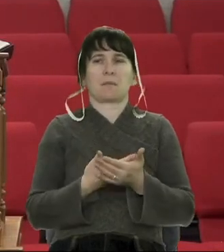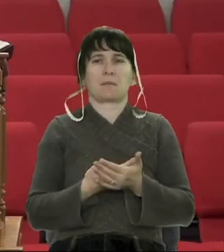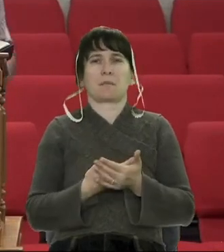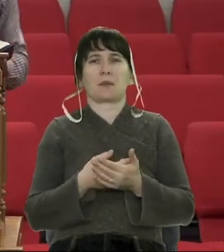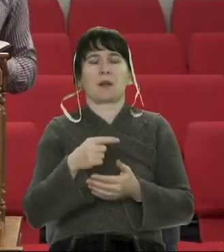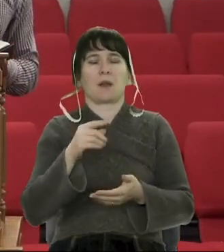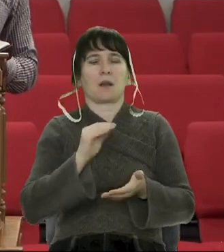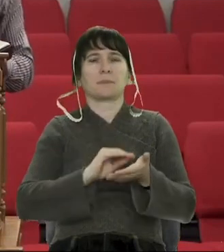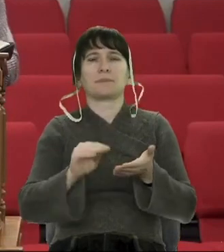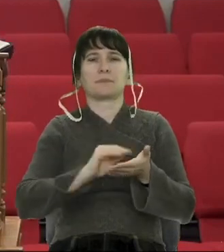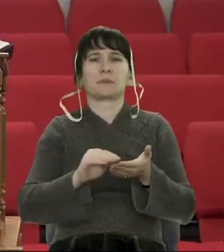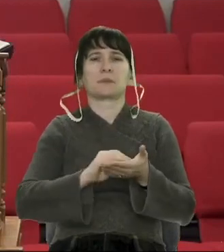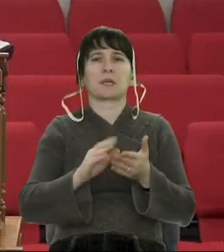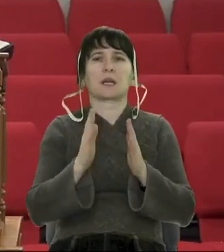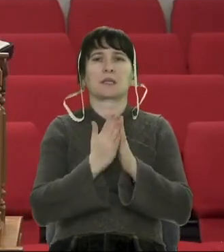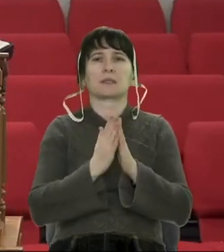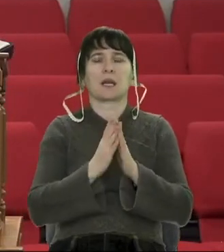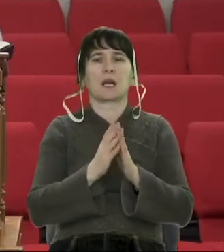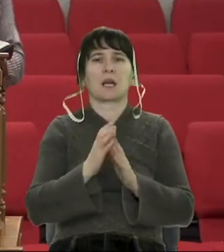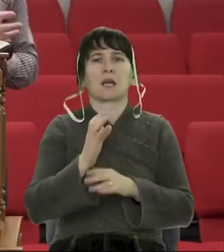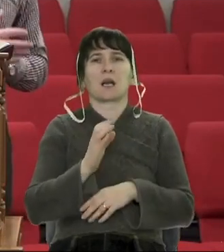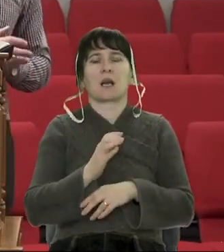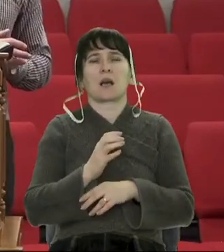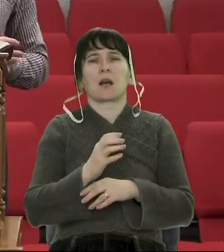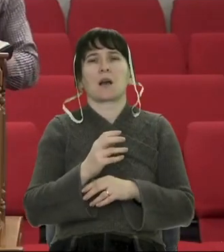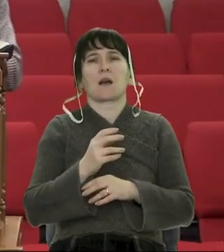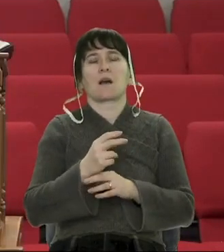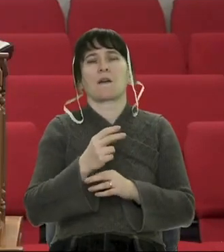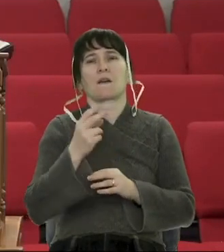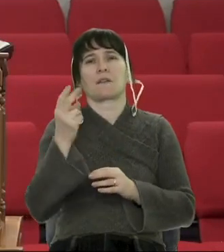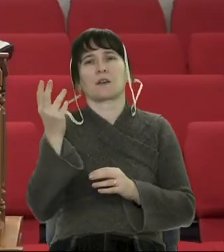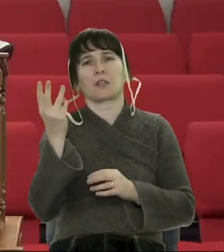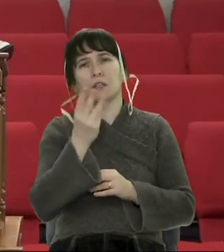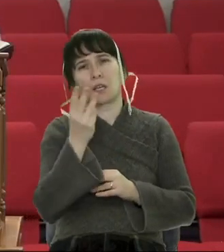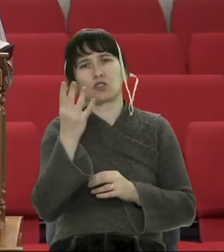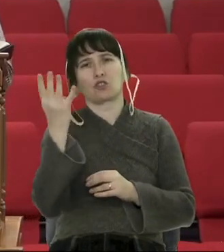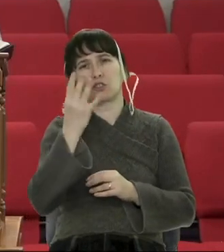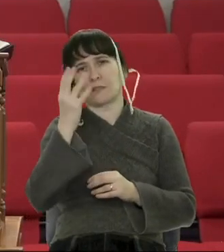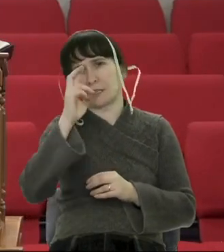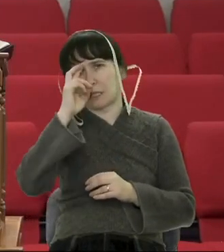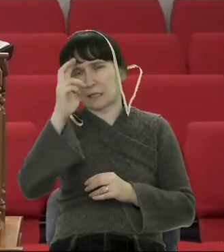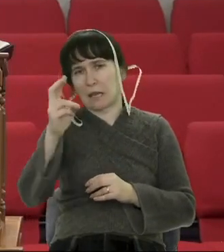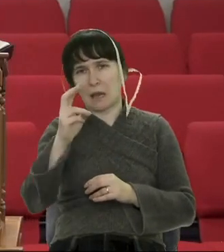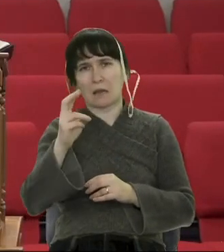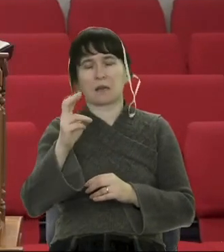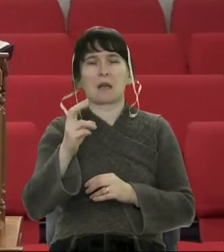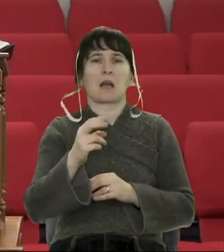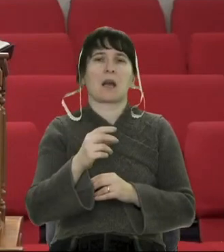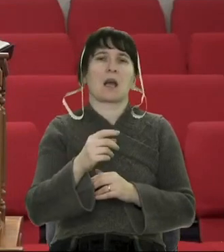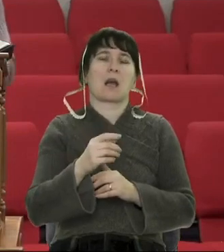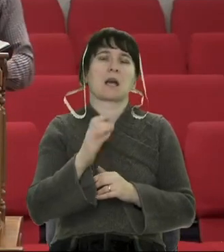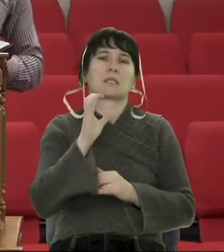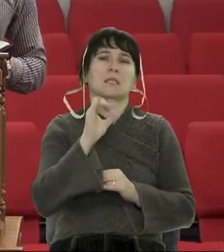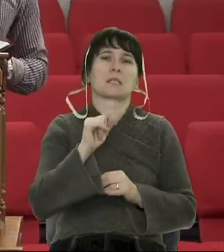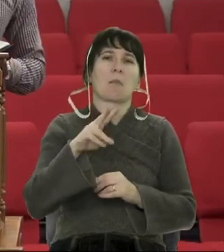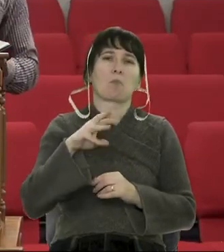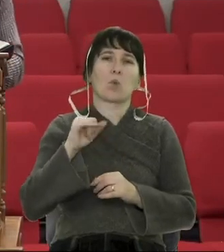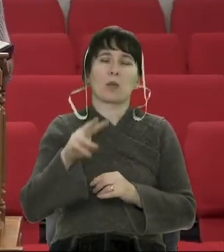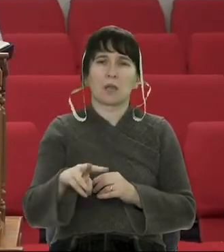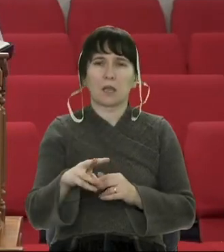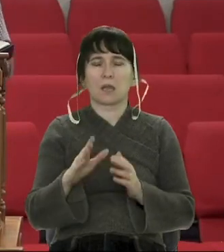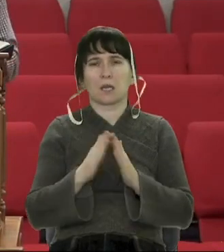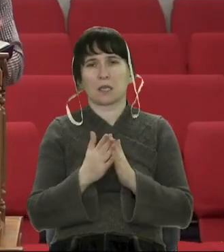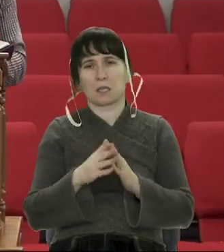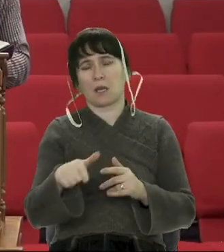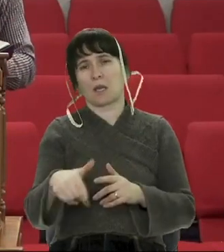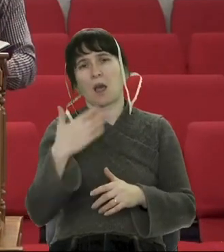другої книги Самуїла і книги царів, коли ти спостерігаєш, де виключно такі, вони легко читаються, бо це історичні такі